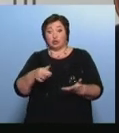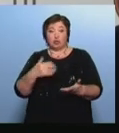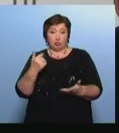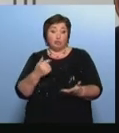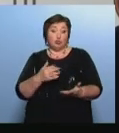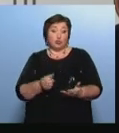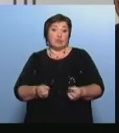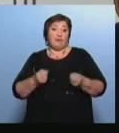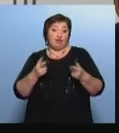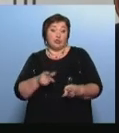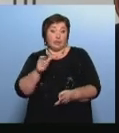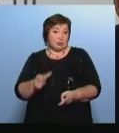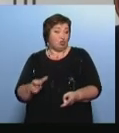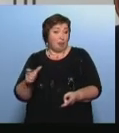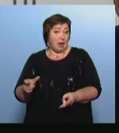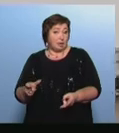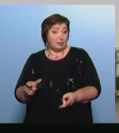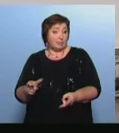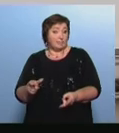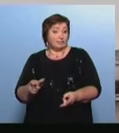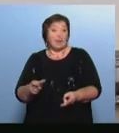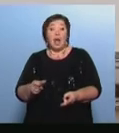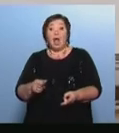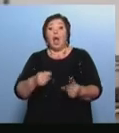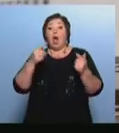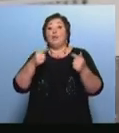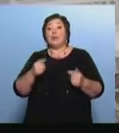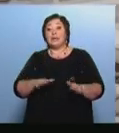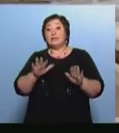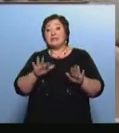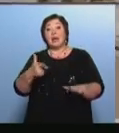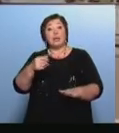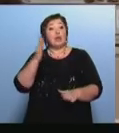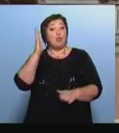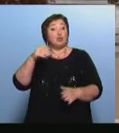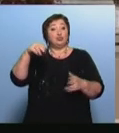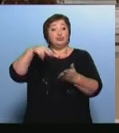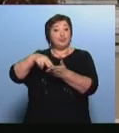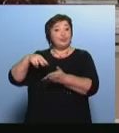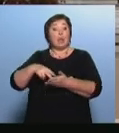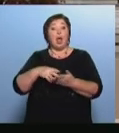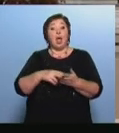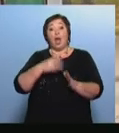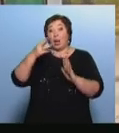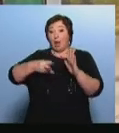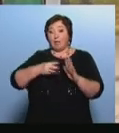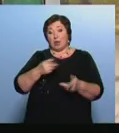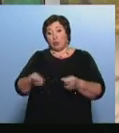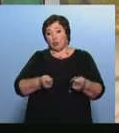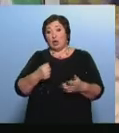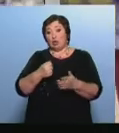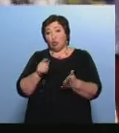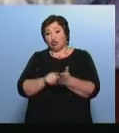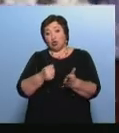преступление и привлечь его к уголовной ответственности То есть это я считаю неплохо Определиться с местами, где будут установлены видеокамеры, муниципалитеты должны до 1